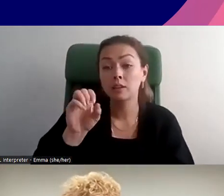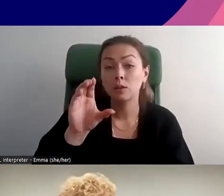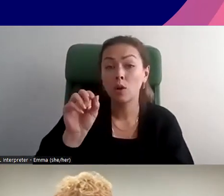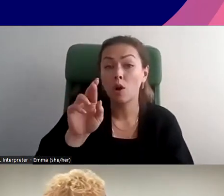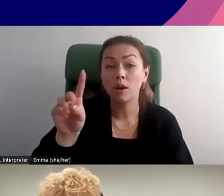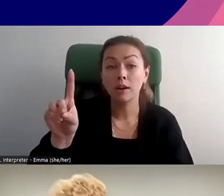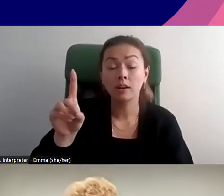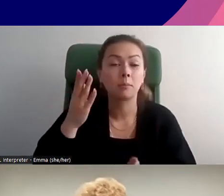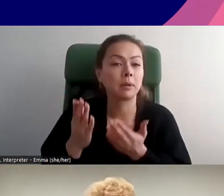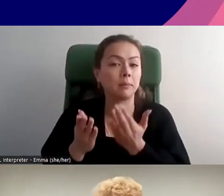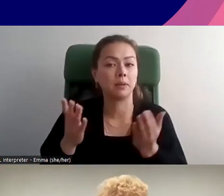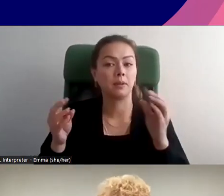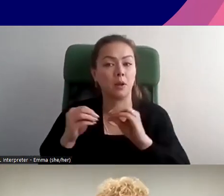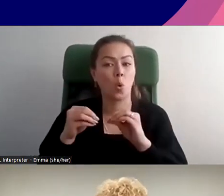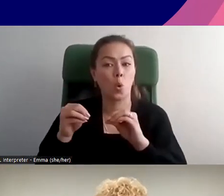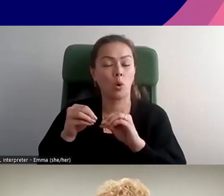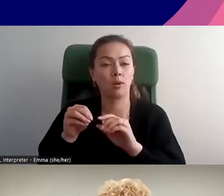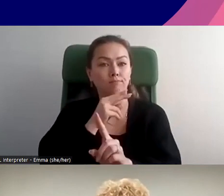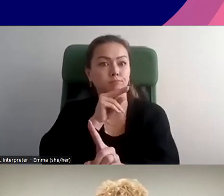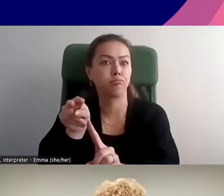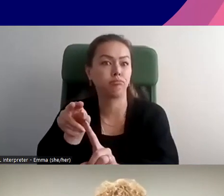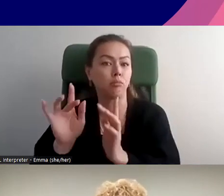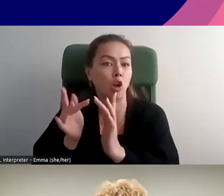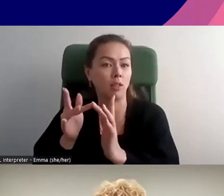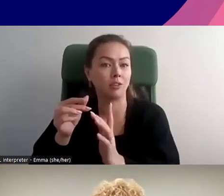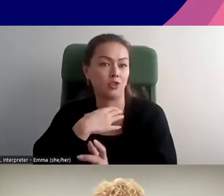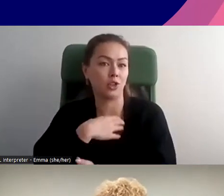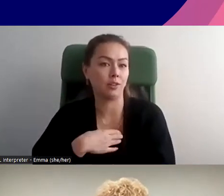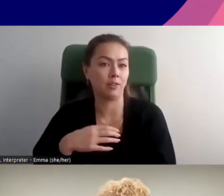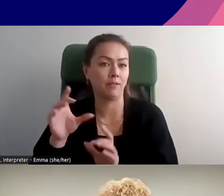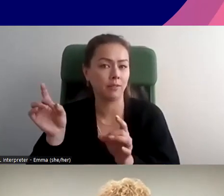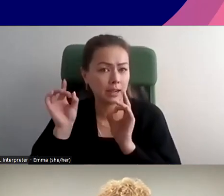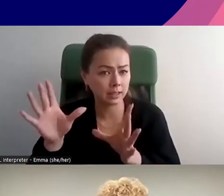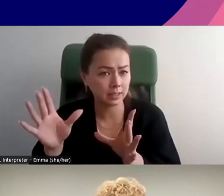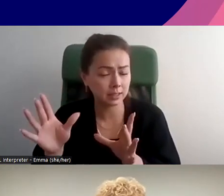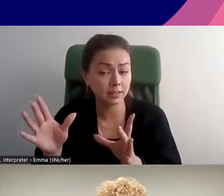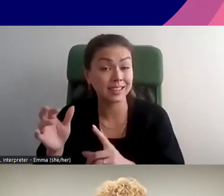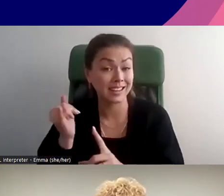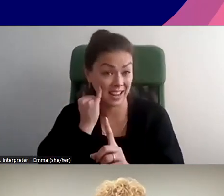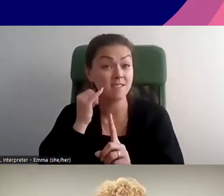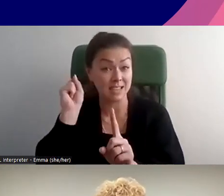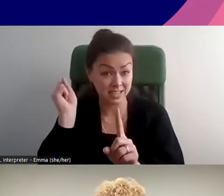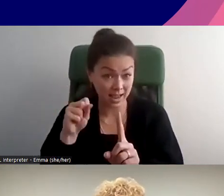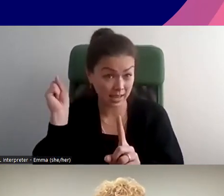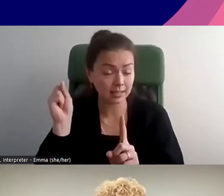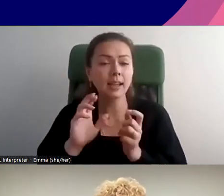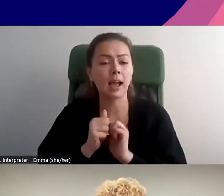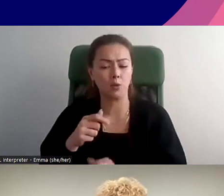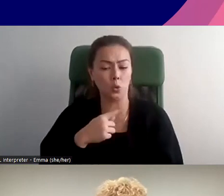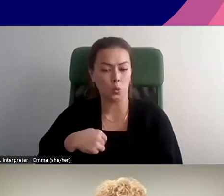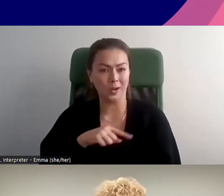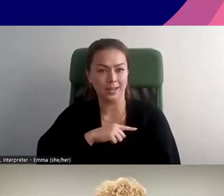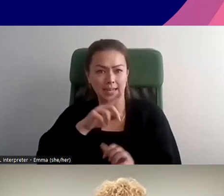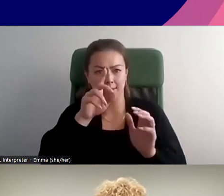comme Discord sont plus susceptibles d'exposer les jeunes à la violence en ligne basée sur le genre? Et si c'est le cas,